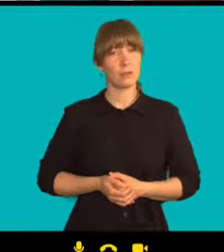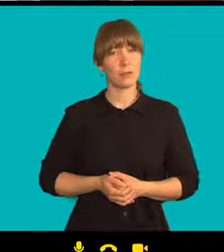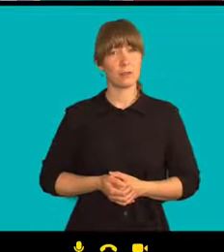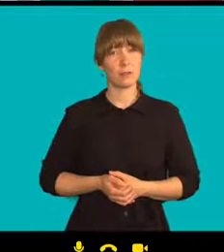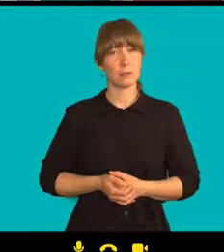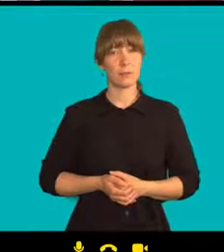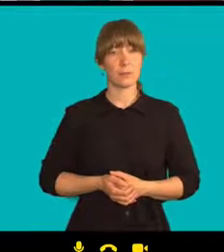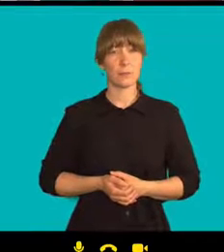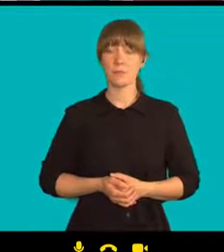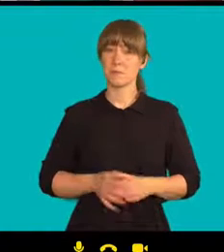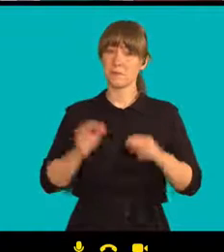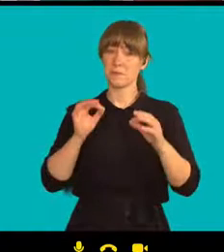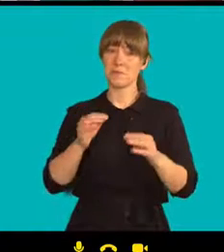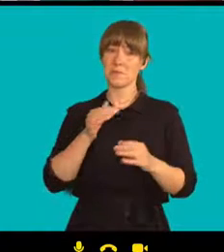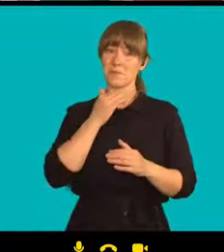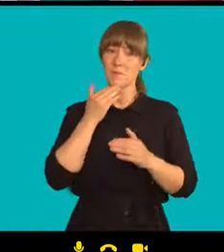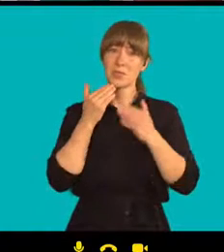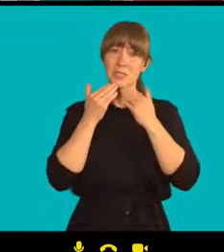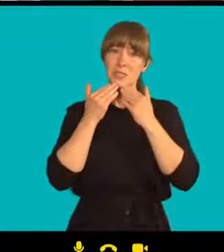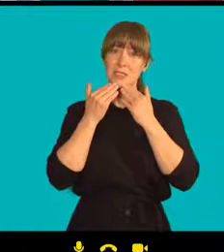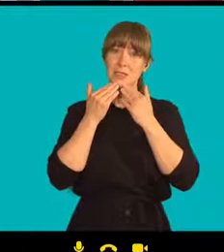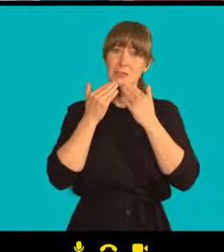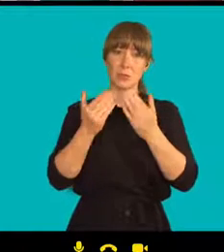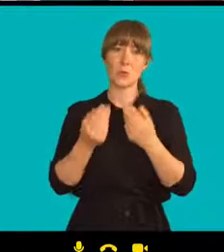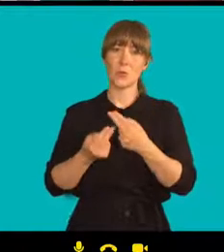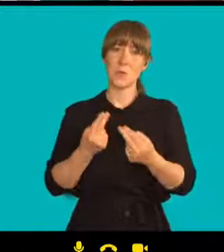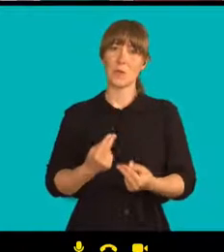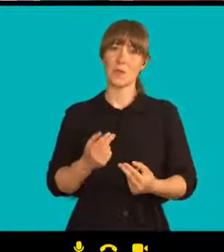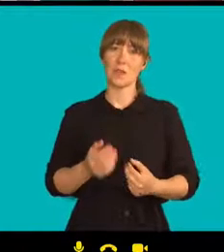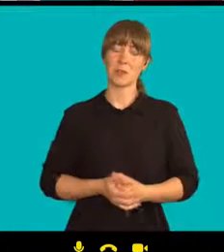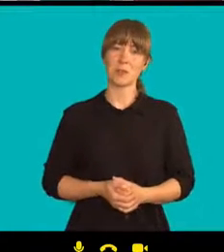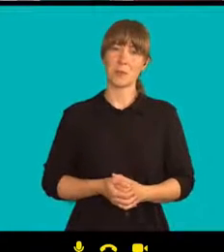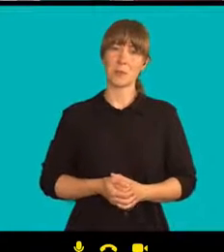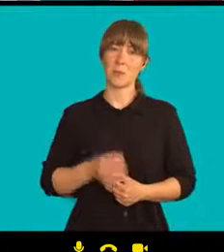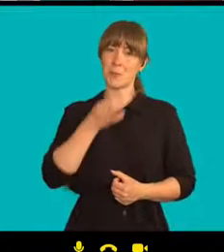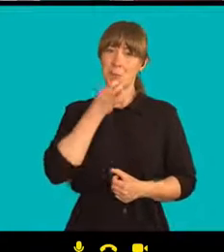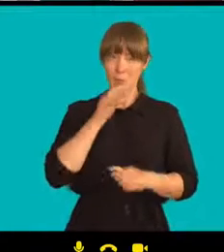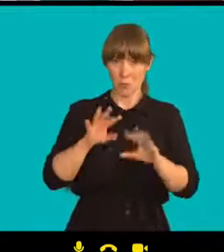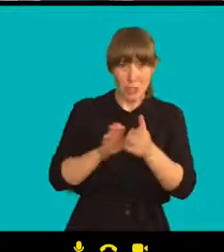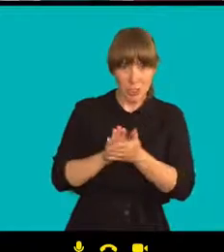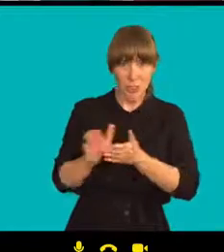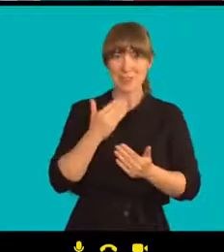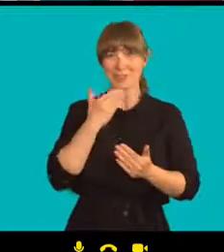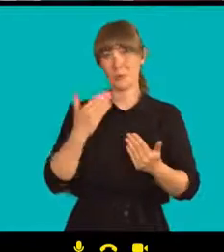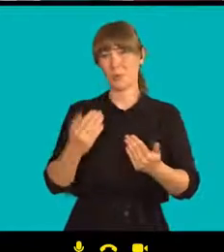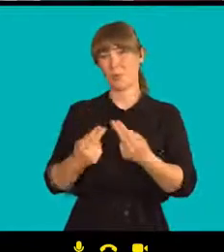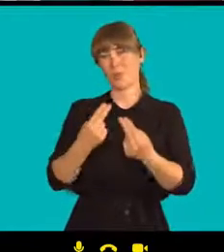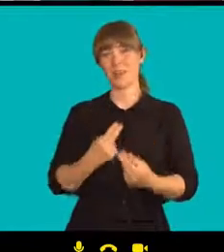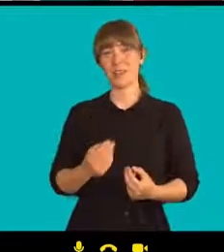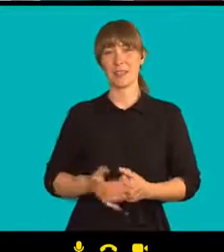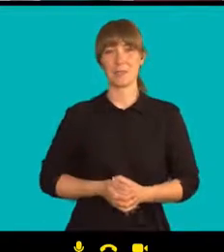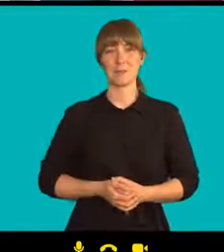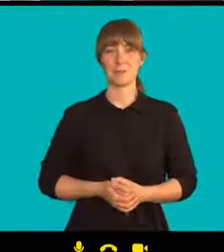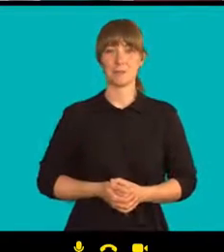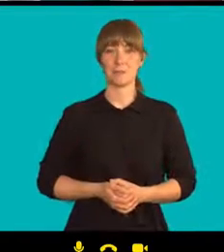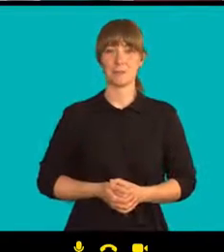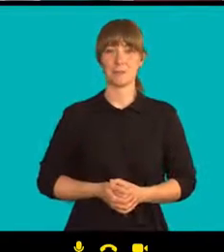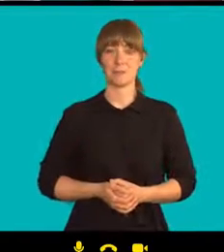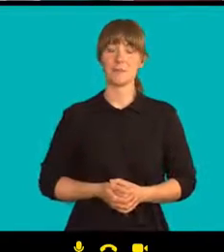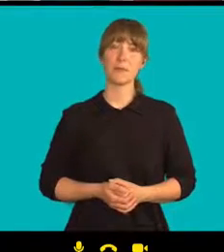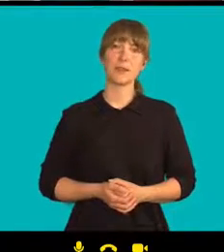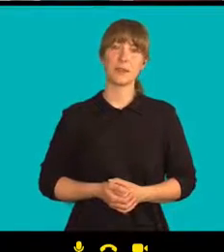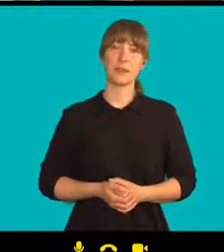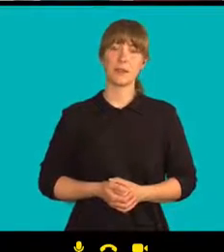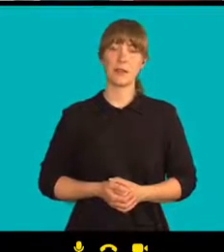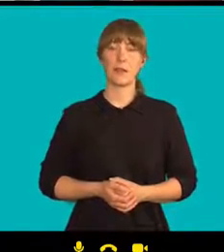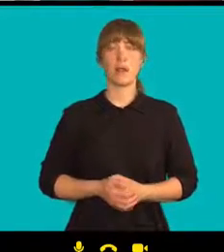Děkuji za odpověď, jestli to je vše. Děkuji, děkuji. S tím vlastně souvisí